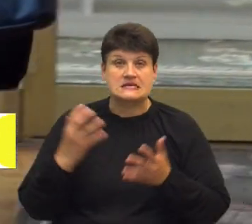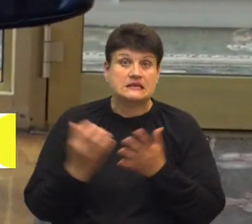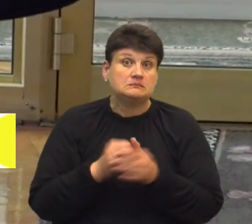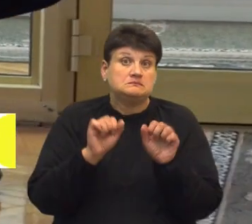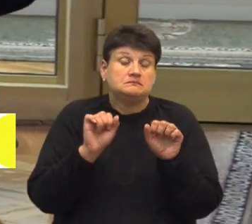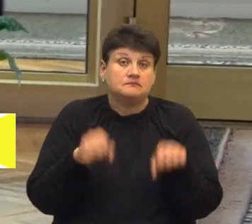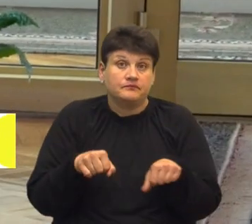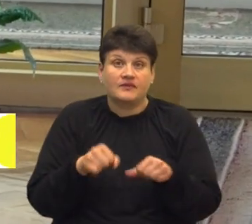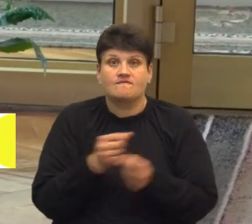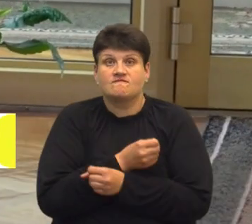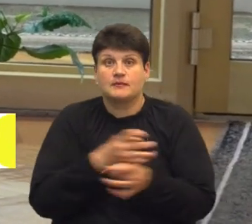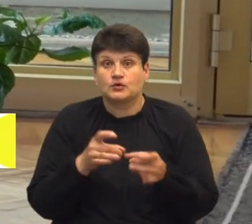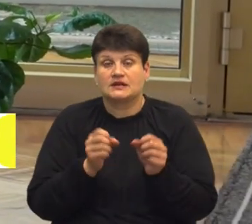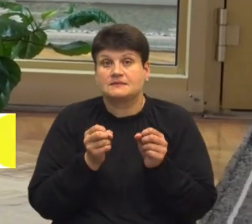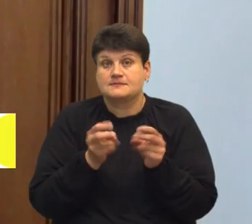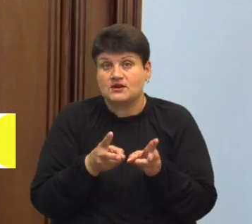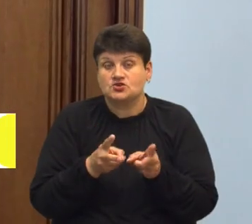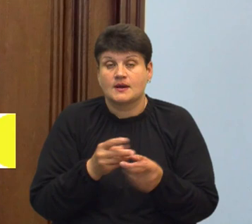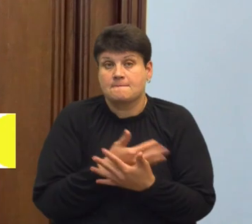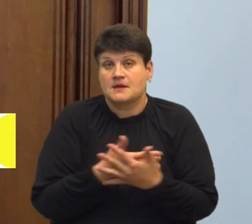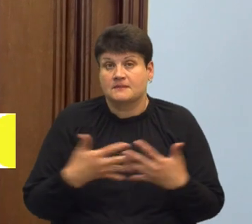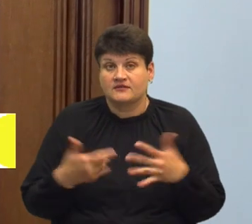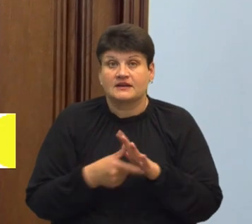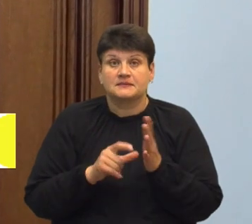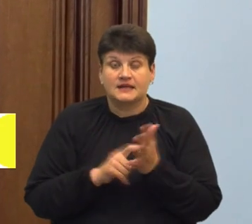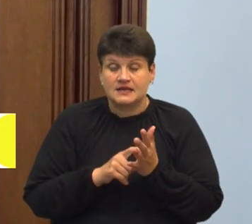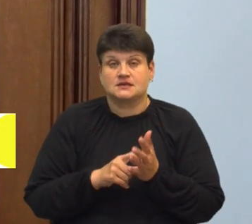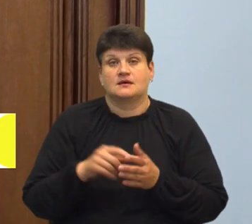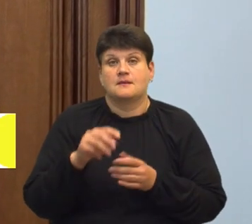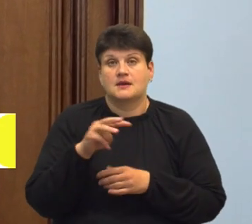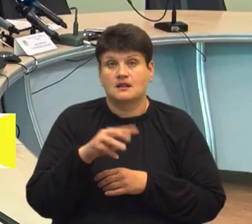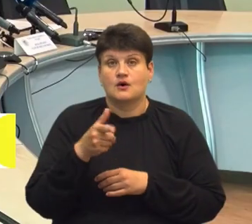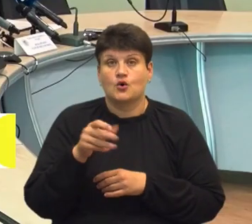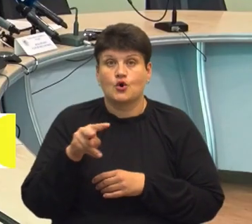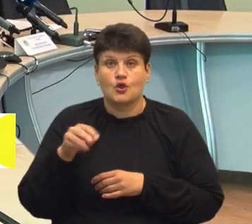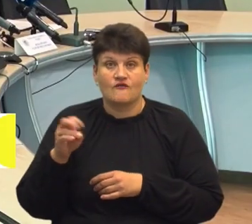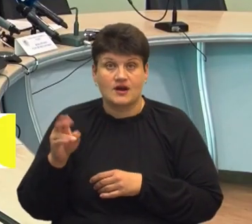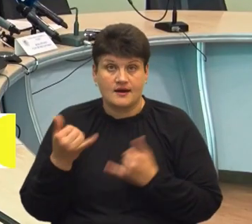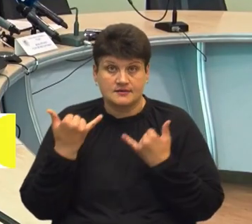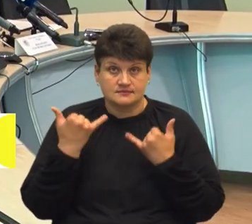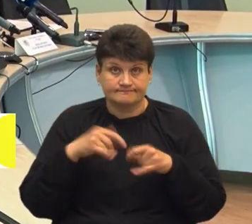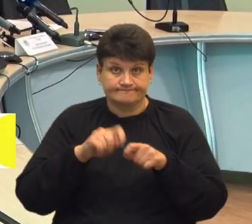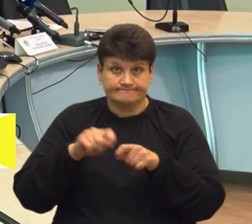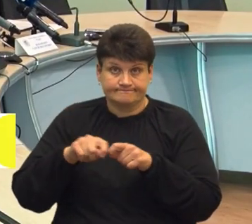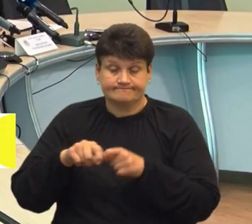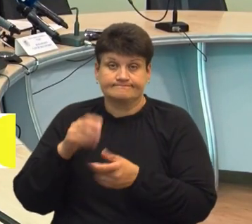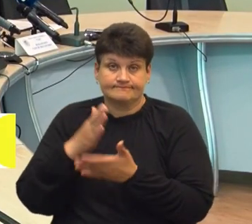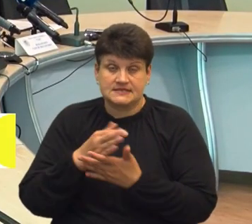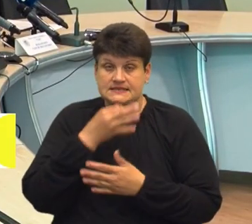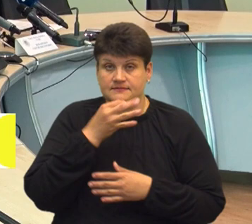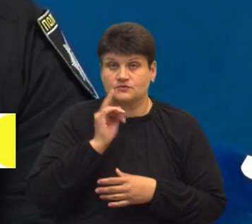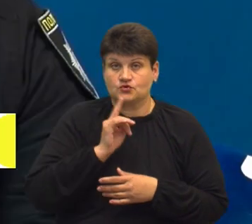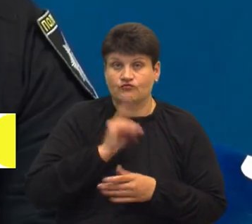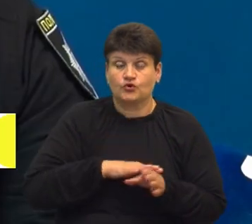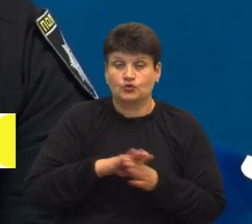вибухонебезпечні предмети в кабінеті голови обласної ради Михайла Головка зараз на експертизі. Про це під час брифінгу повідомив тимчасовий виконувач